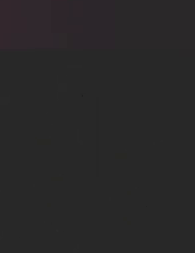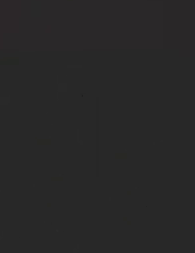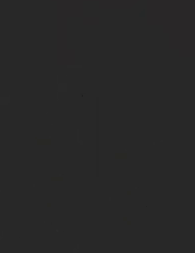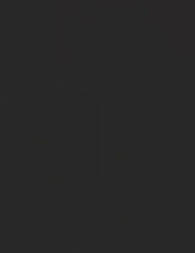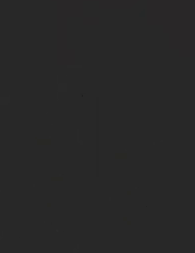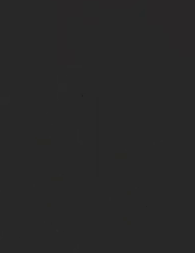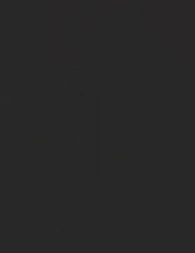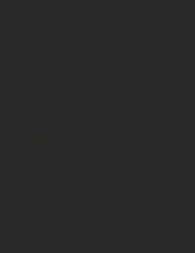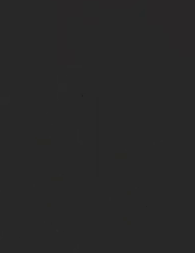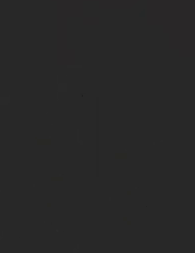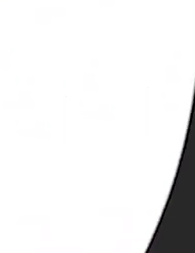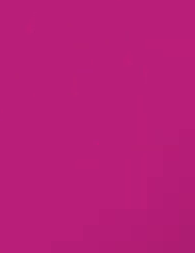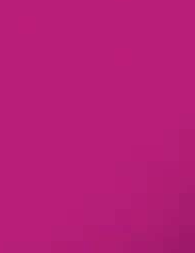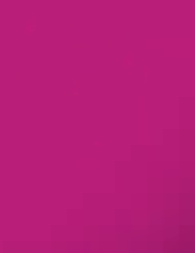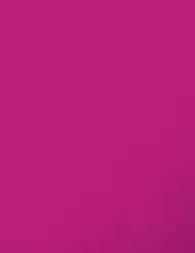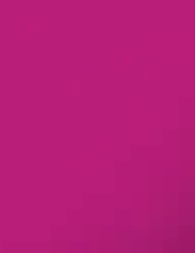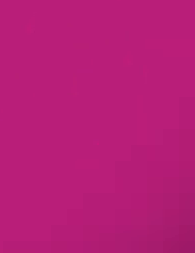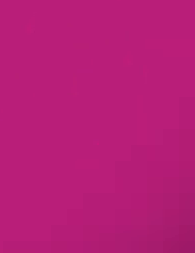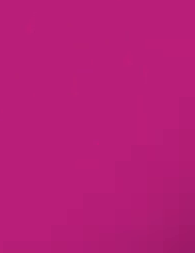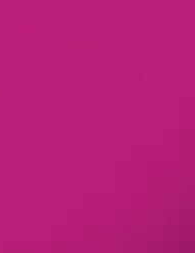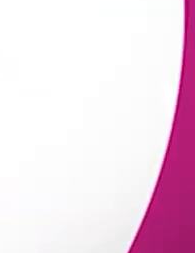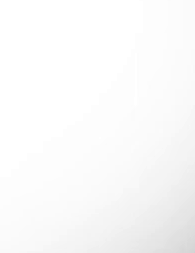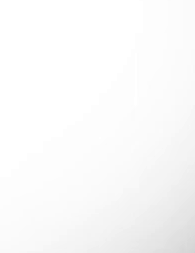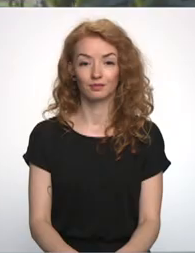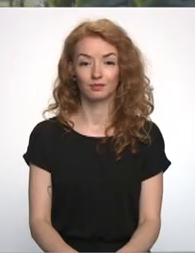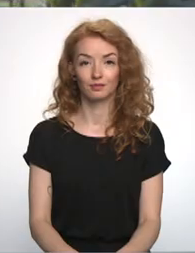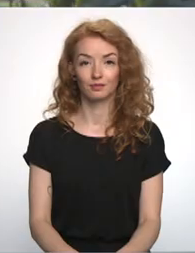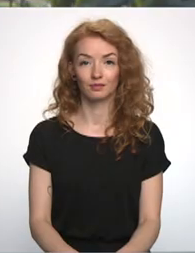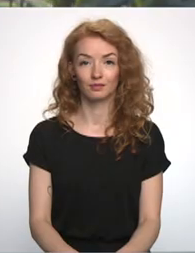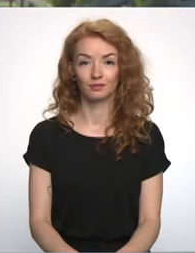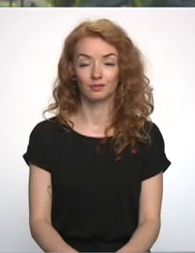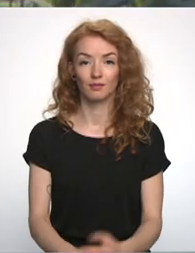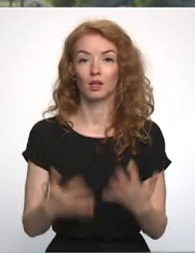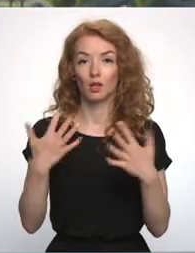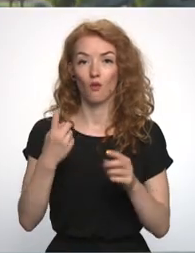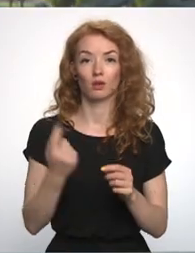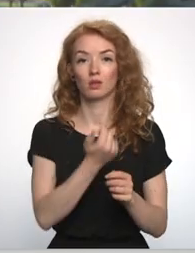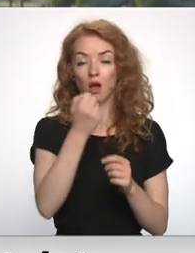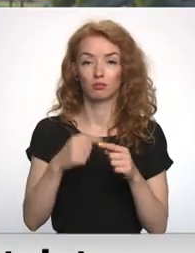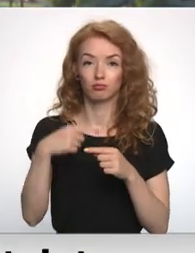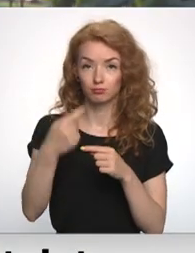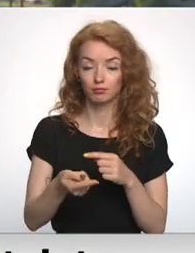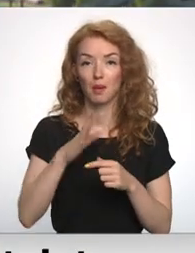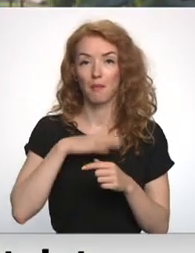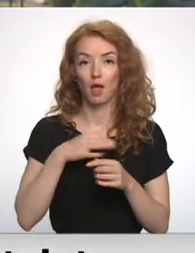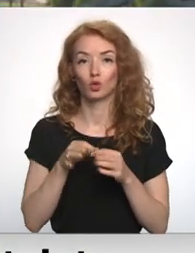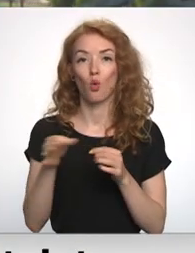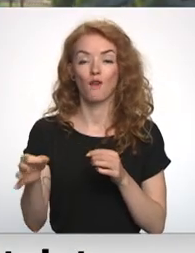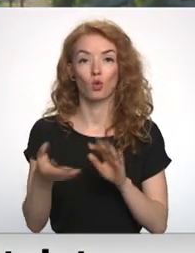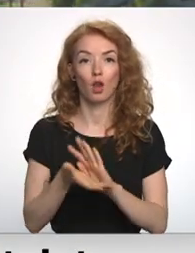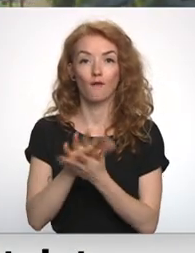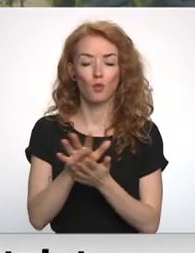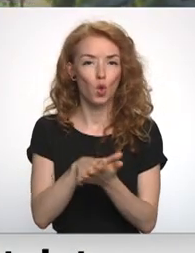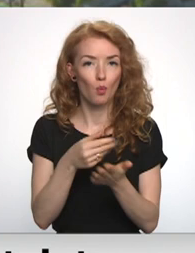Re! Viss ēters ir te! Ir pagājis gads pēc novadu reformas, un joprojām ir